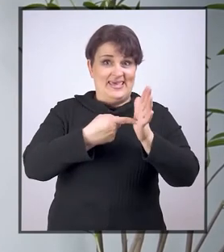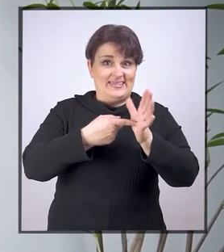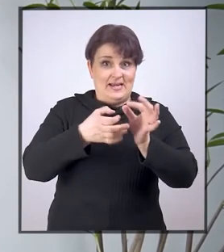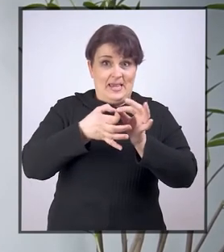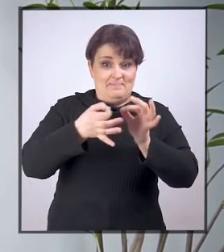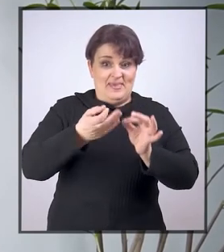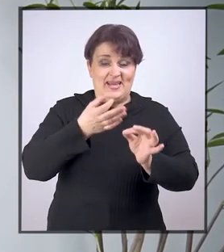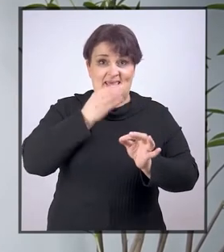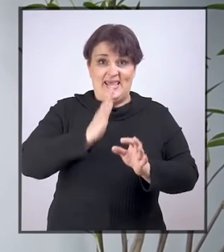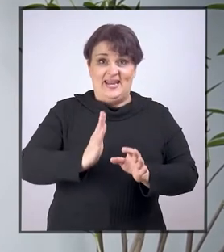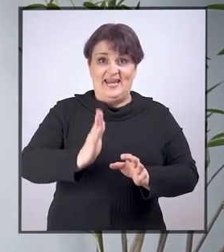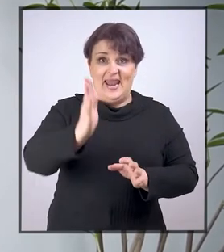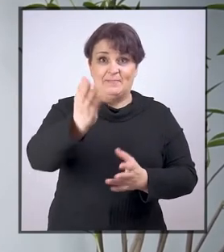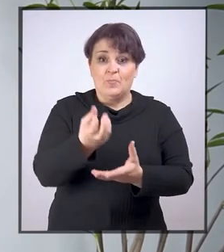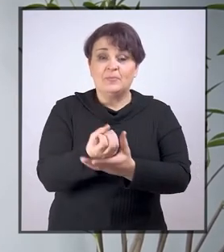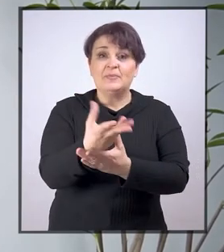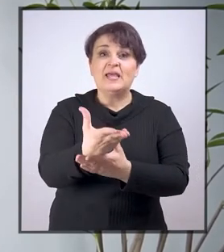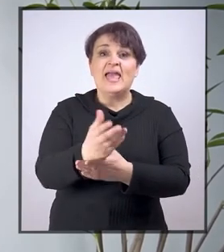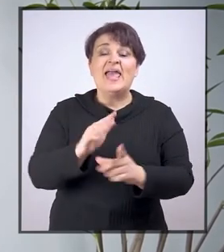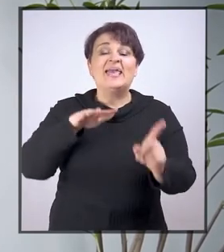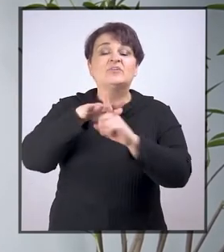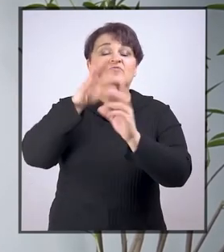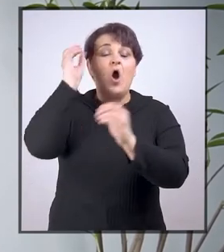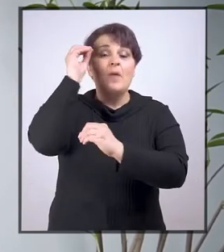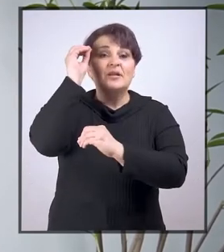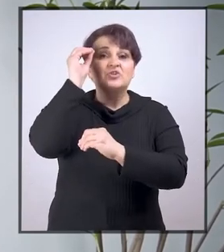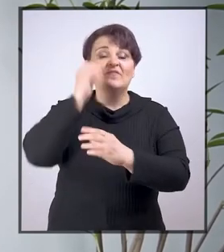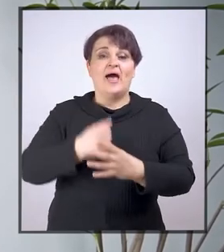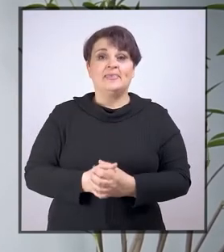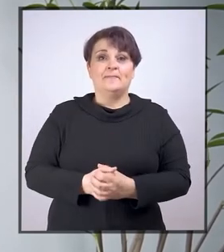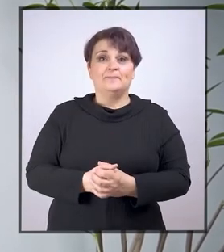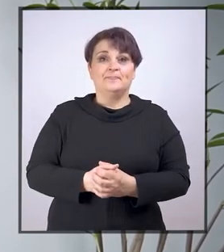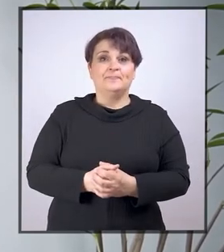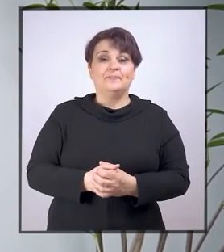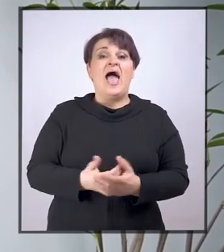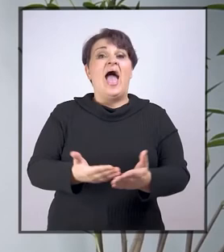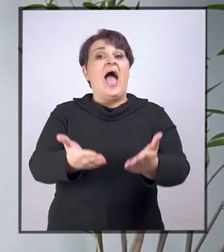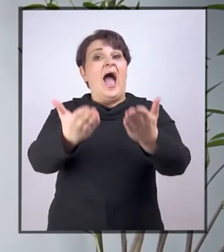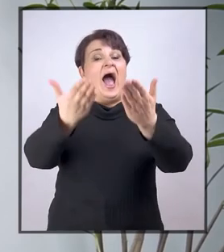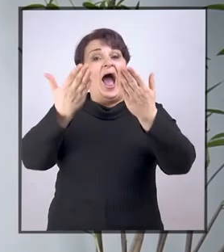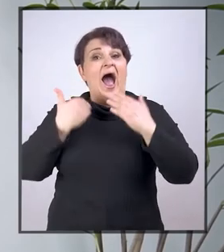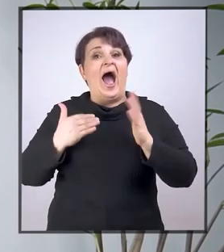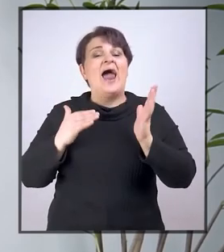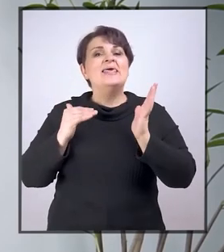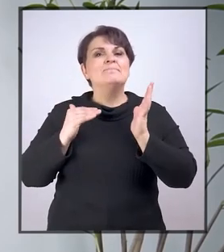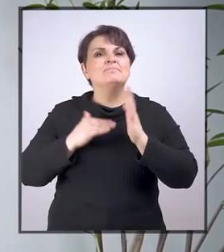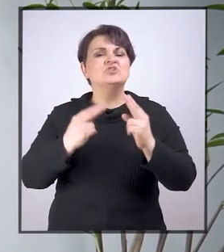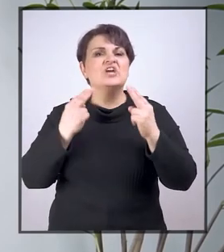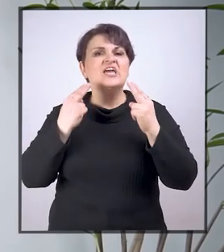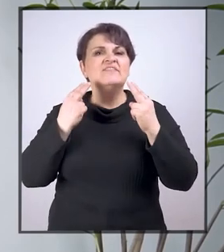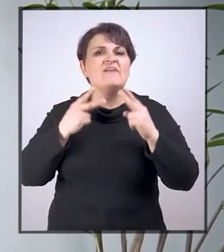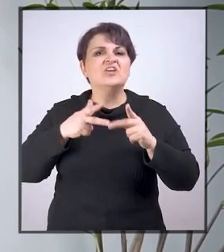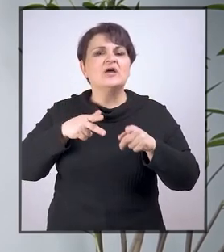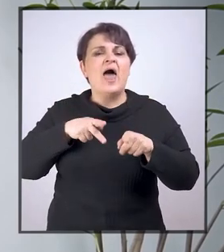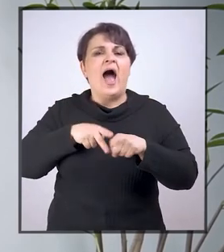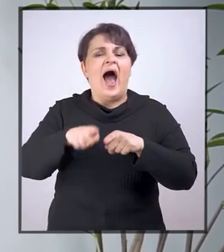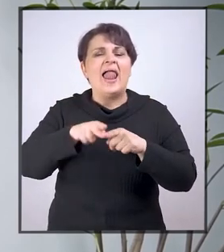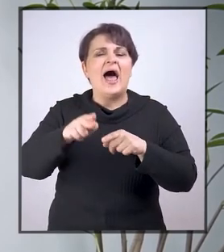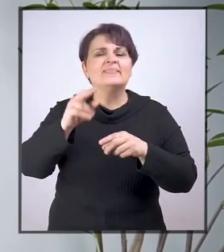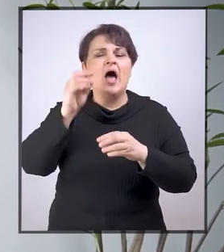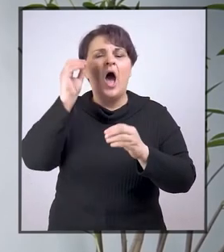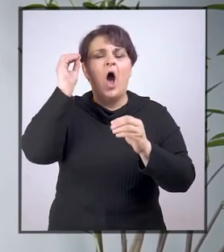Indikatori će mjeriti napredak u implementaciji inkluzivnog obrazovanja, ali bit će i